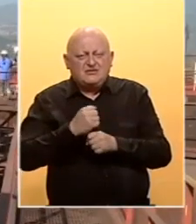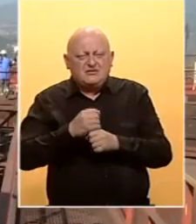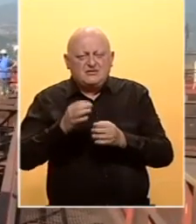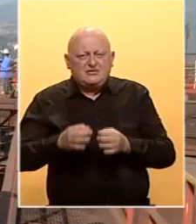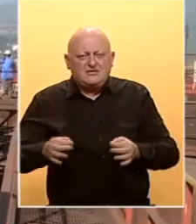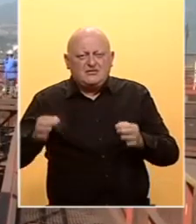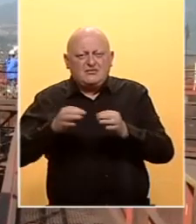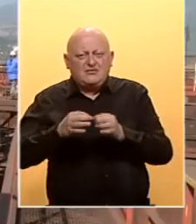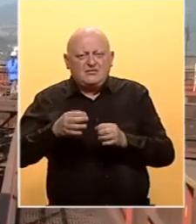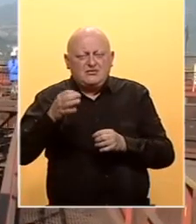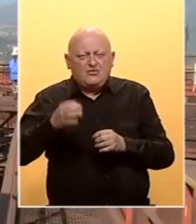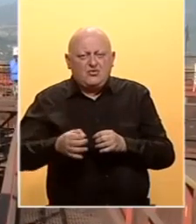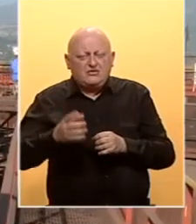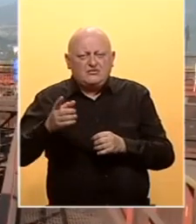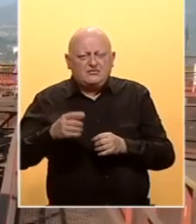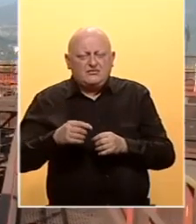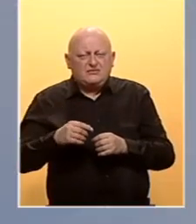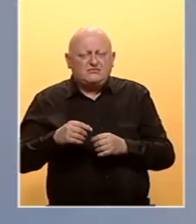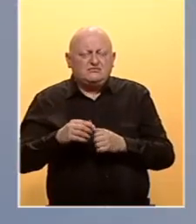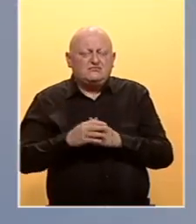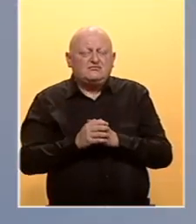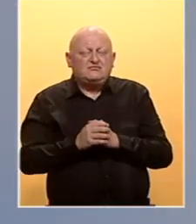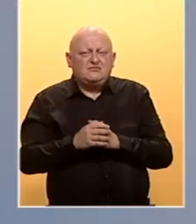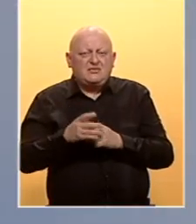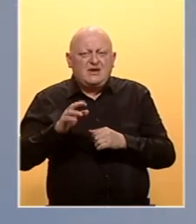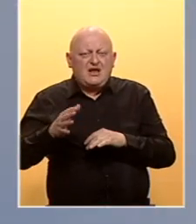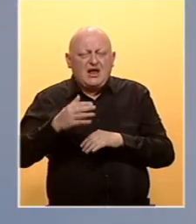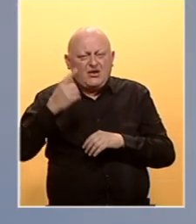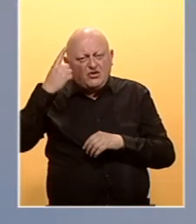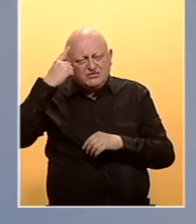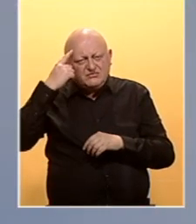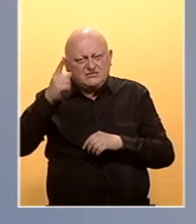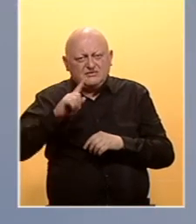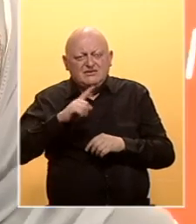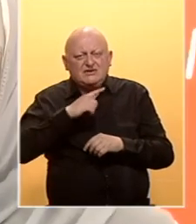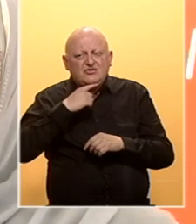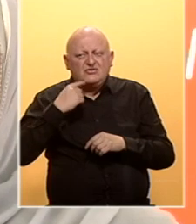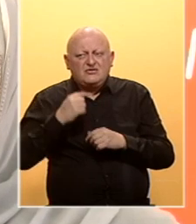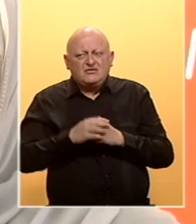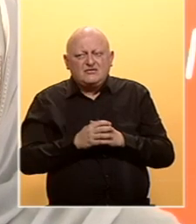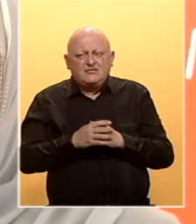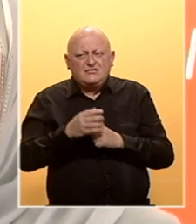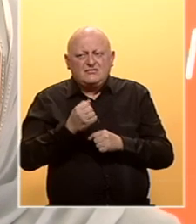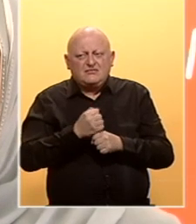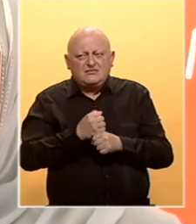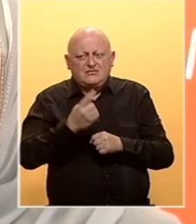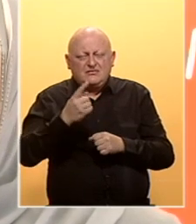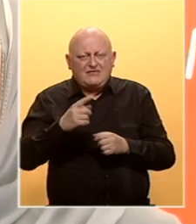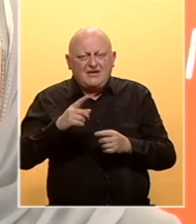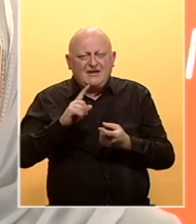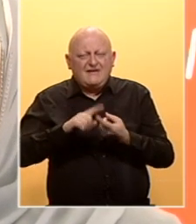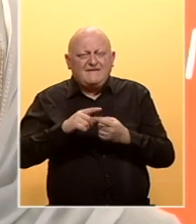projektima u pogonjima aglomeracije i konverktorska čeličana. Ekolozi međutim smatruju da je to nedovoljno. Ugradnjom dva hibridna filtera na